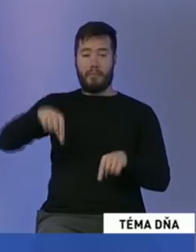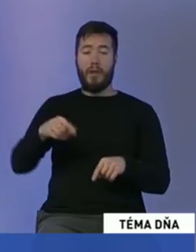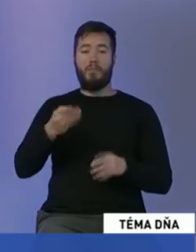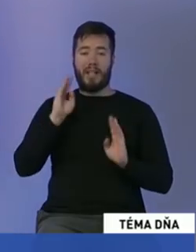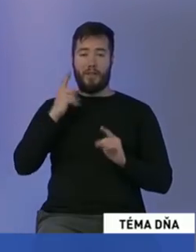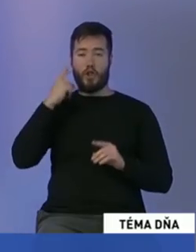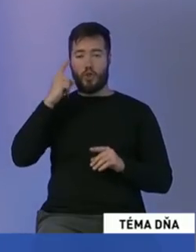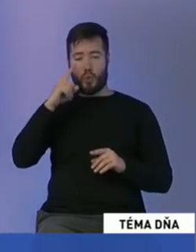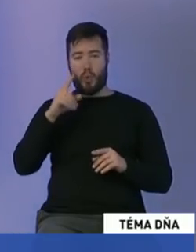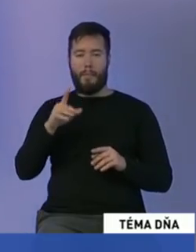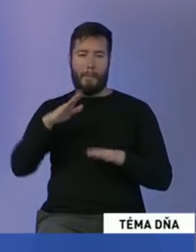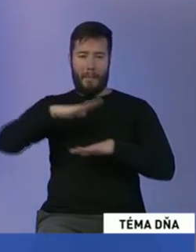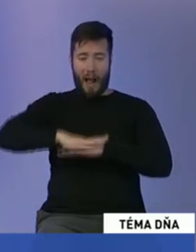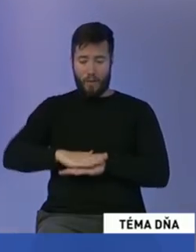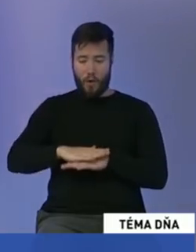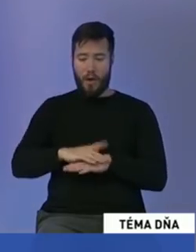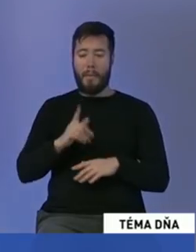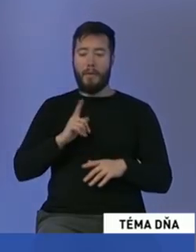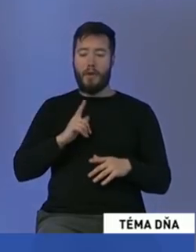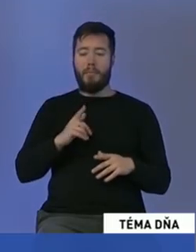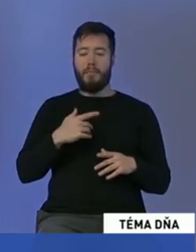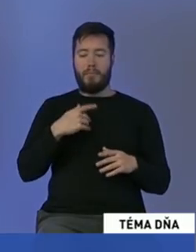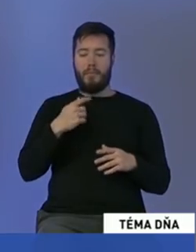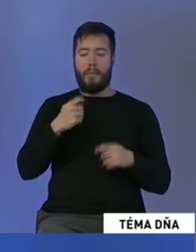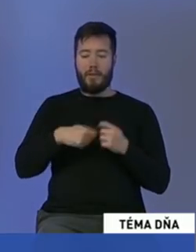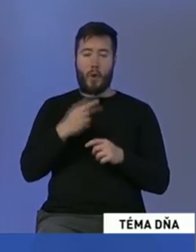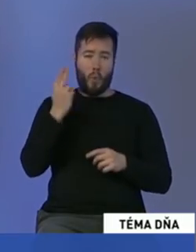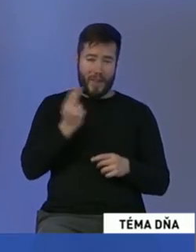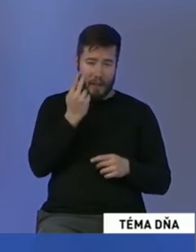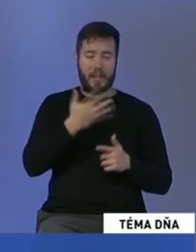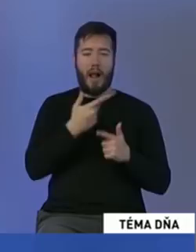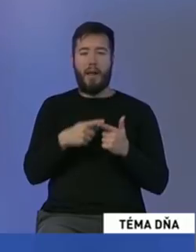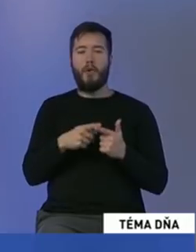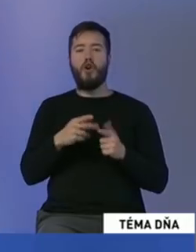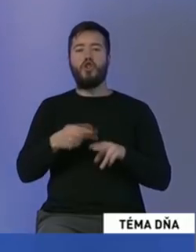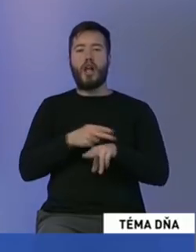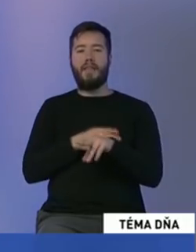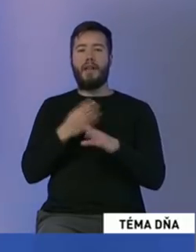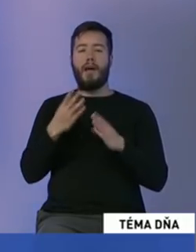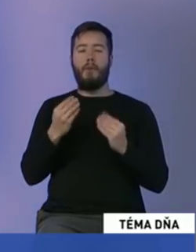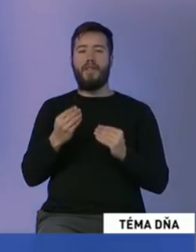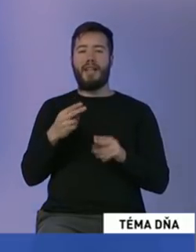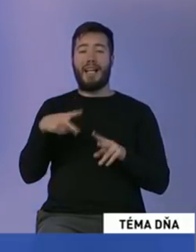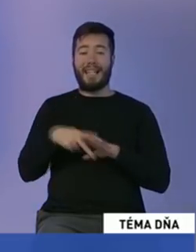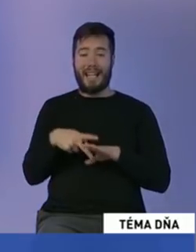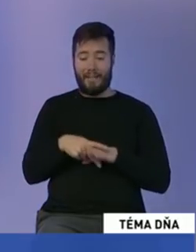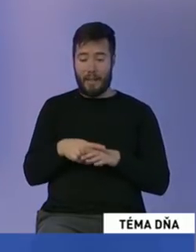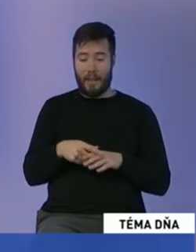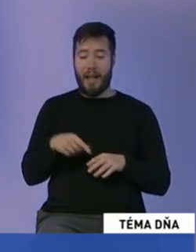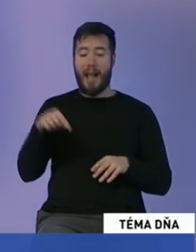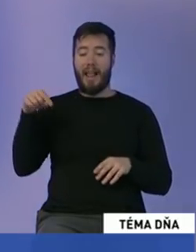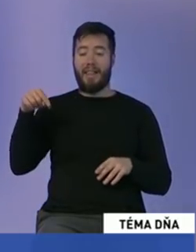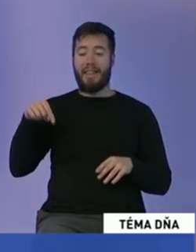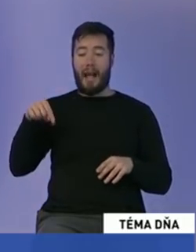alebo na správe štátnych hmotných rezerv. A tam sme sa spoznali vterajším ministrom školstva, Petrom